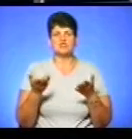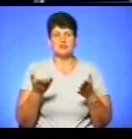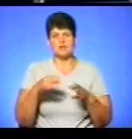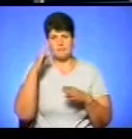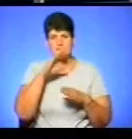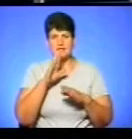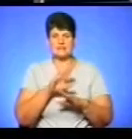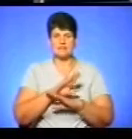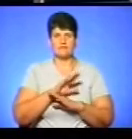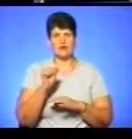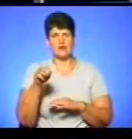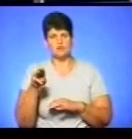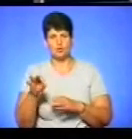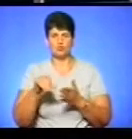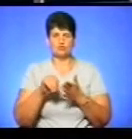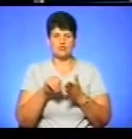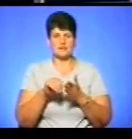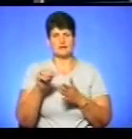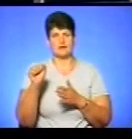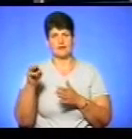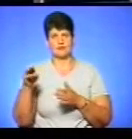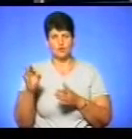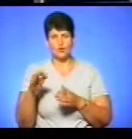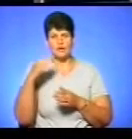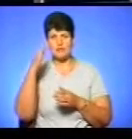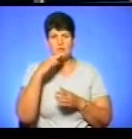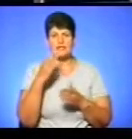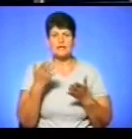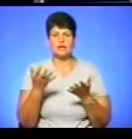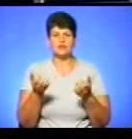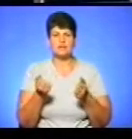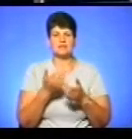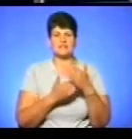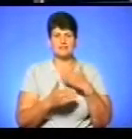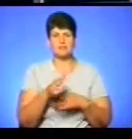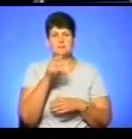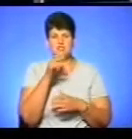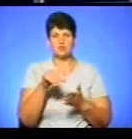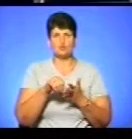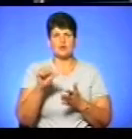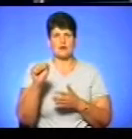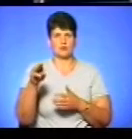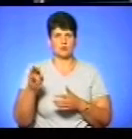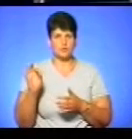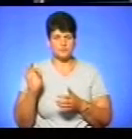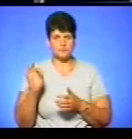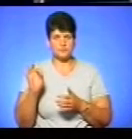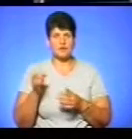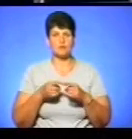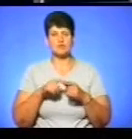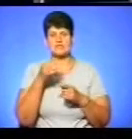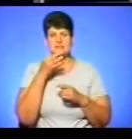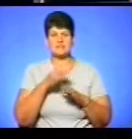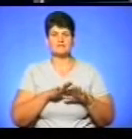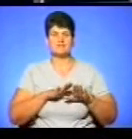є учасниками бойових дій на території проведення АТО та батьки, яких отримали інвалідність під час участі в АТО. Про це повідомив заступник